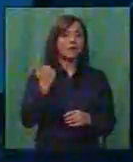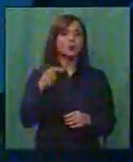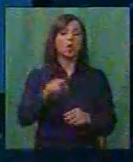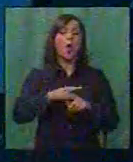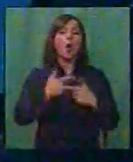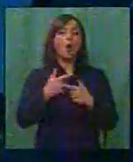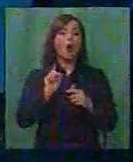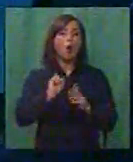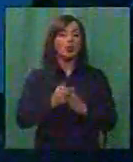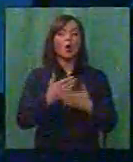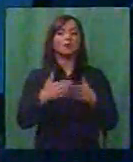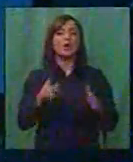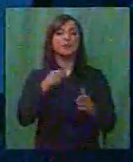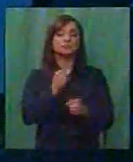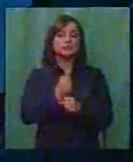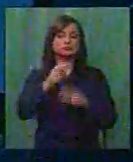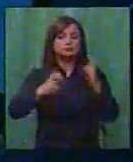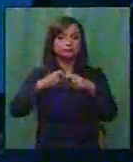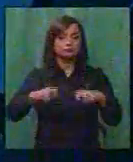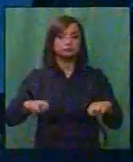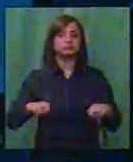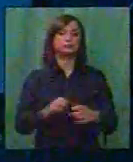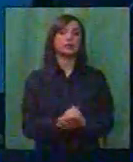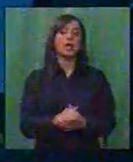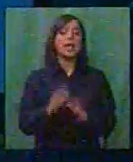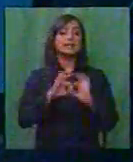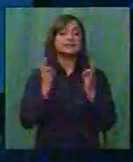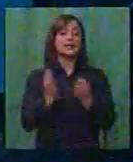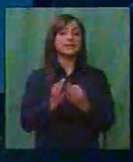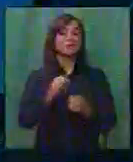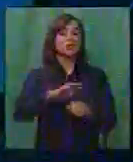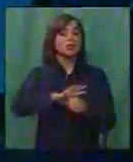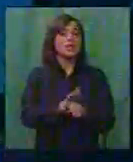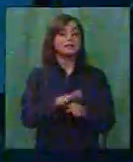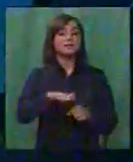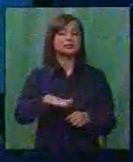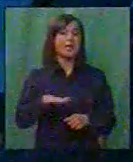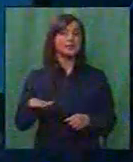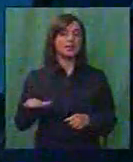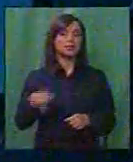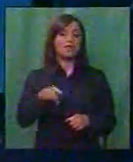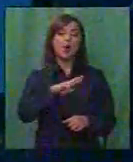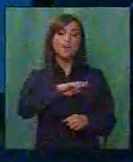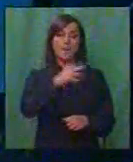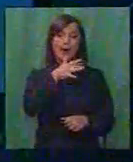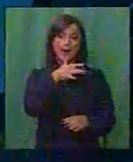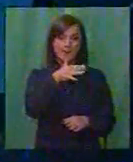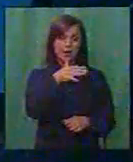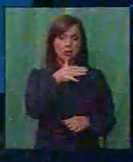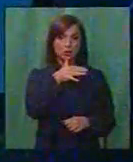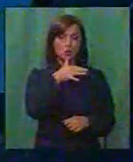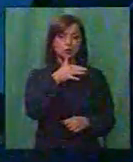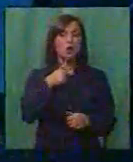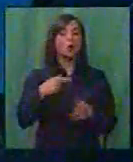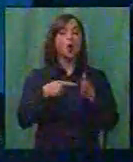одмао твараме постапки. Значи, семеното насилство врздете во Р. Македонија,